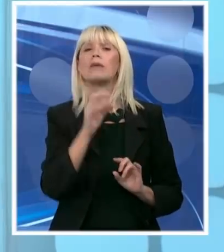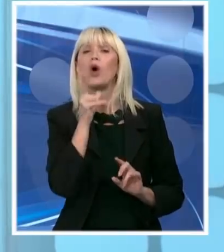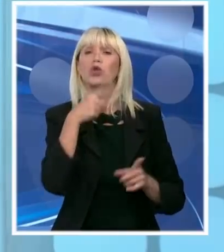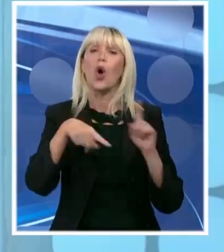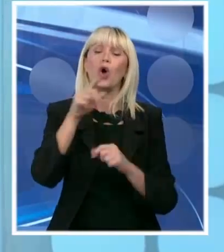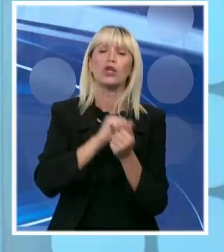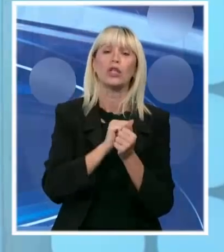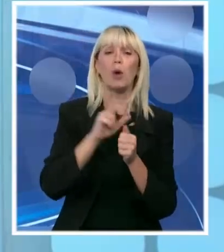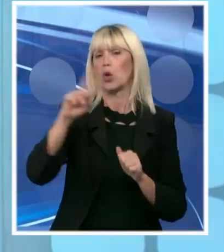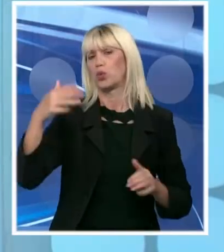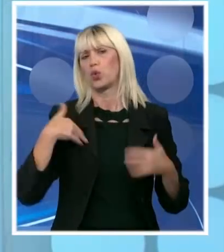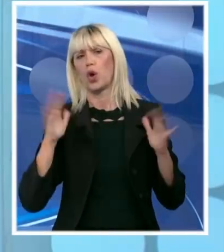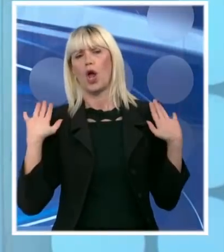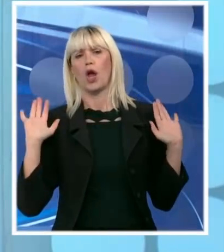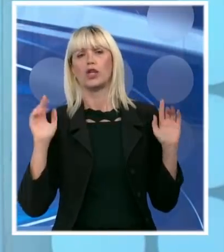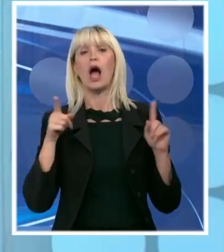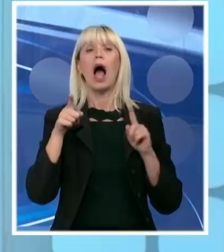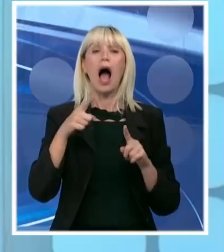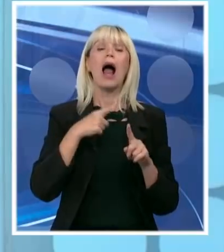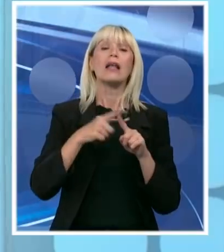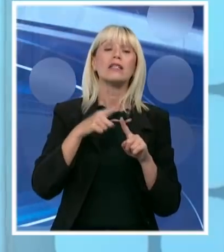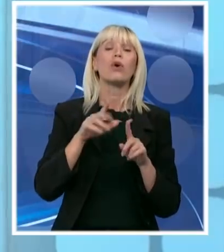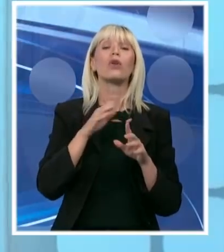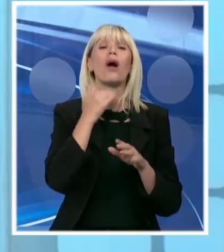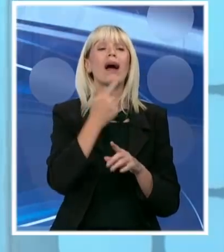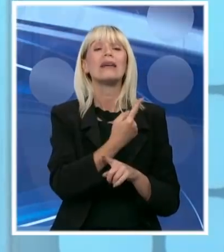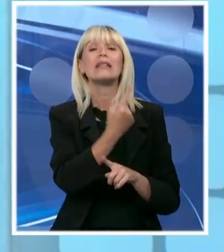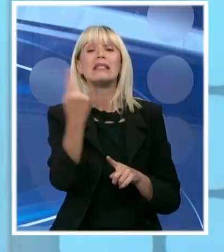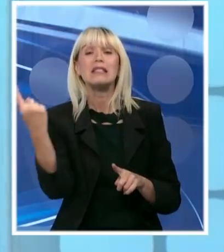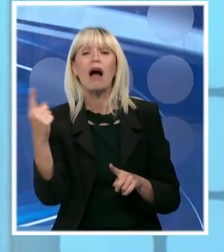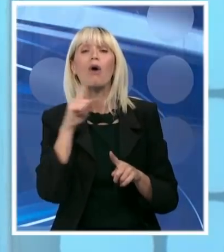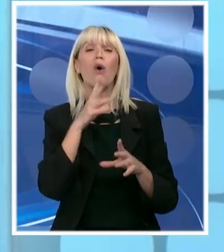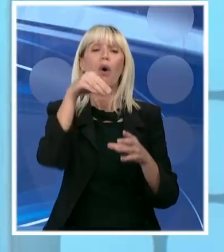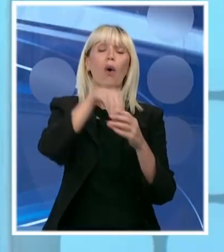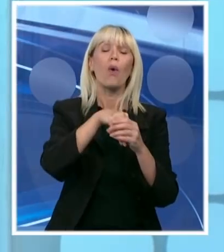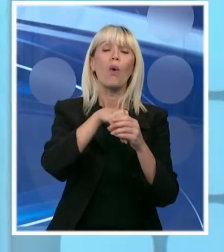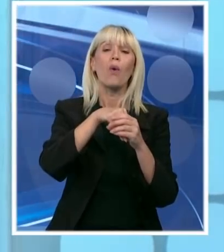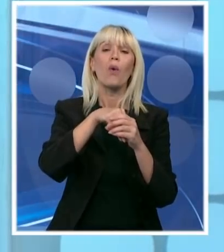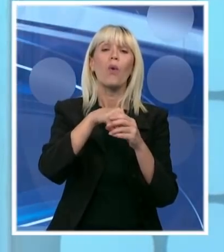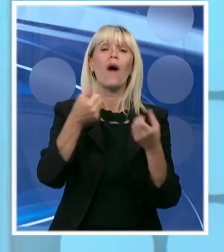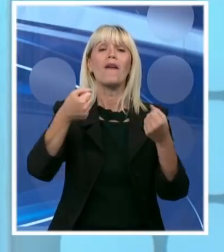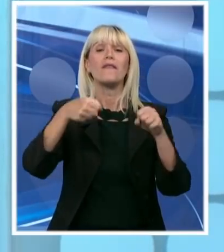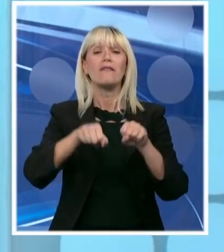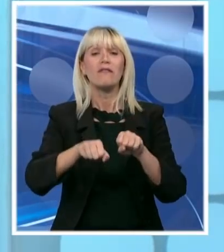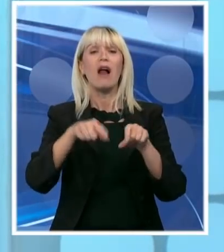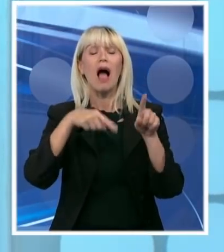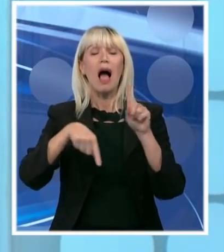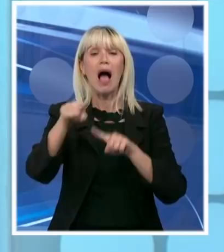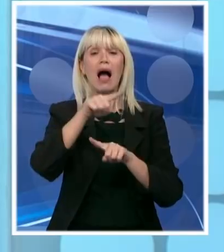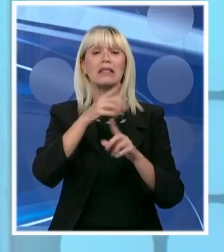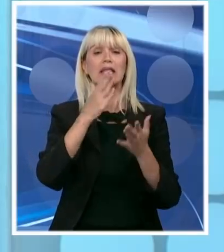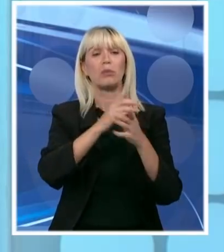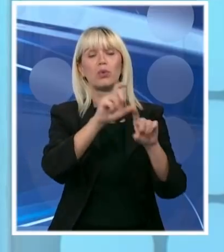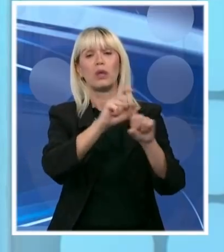svako u rukovodstvu Srbije da bude kriv, ko bude pokušao na racionalan način da govori. Jeste primjetili da sam ja pocenjivao nešto o kosovski albanci ili nekog? Ne.